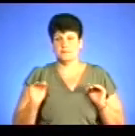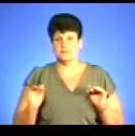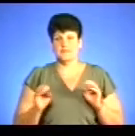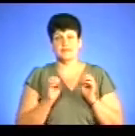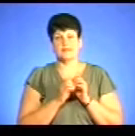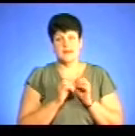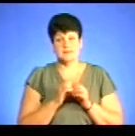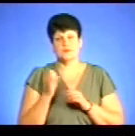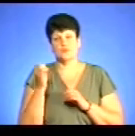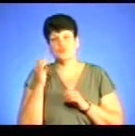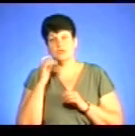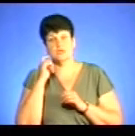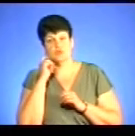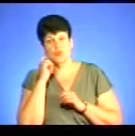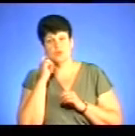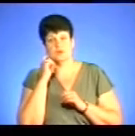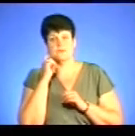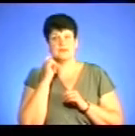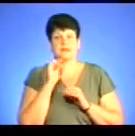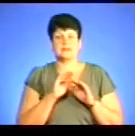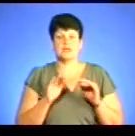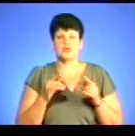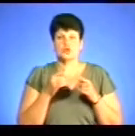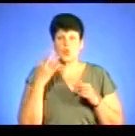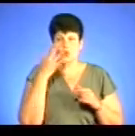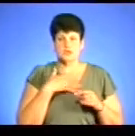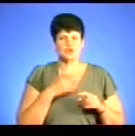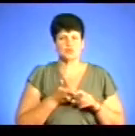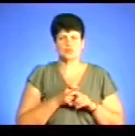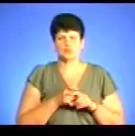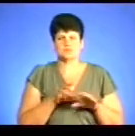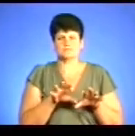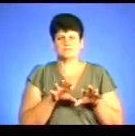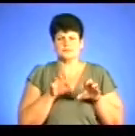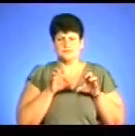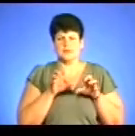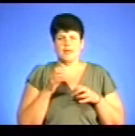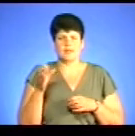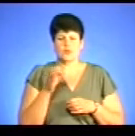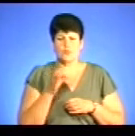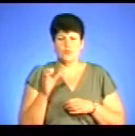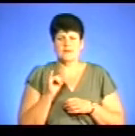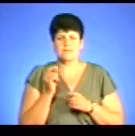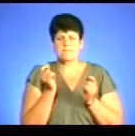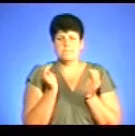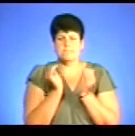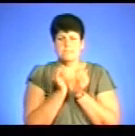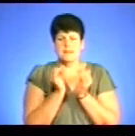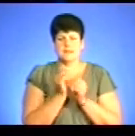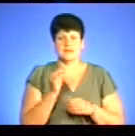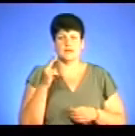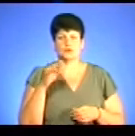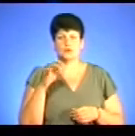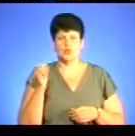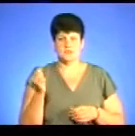і в 10, і в 14 років дитячий організм дуже сприйнятливий до алкоголю. І навіть невелика доза, буквально,